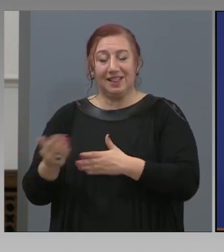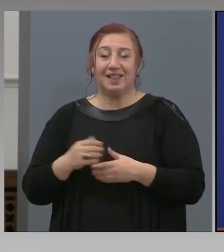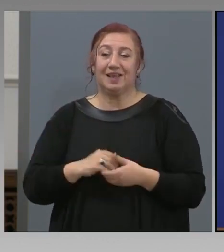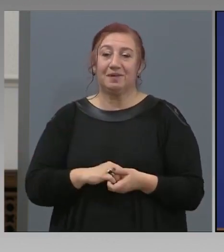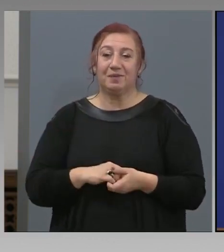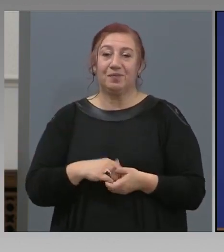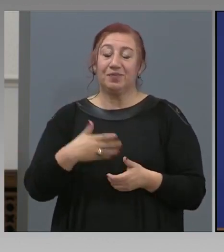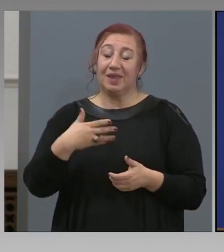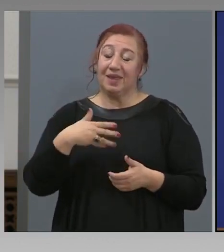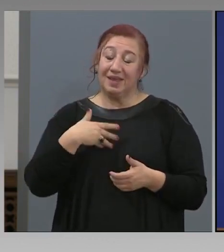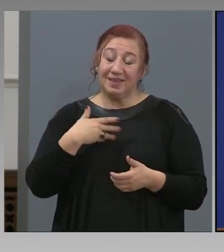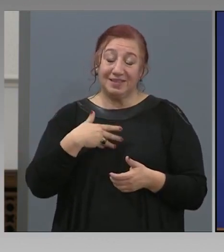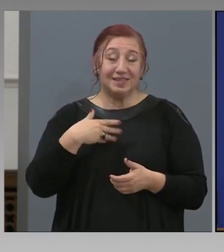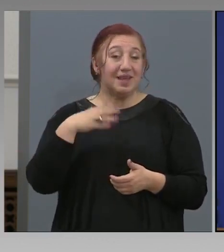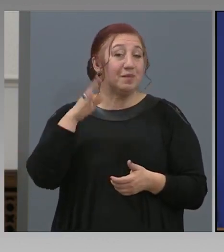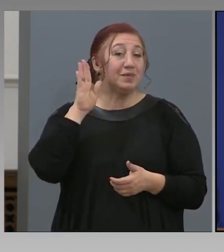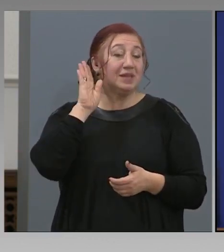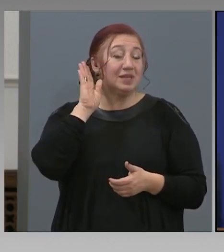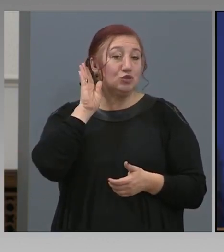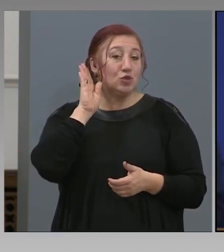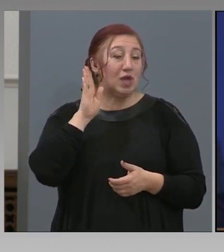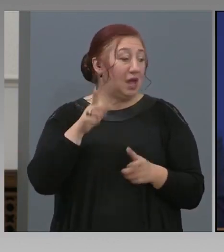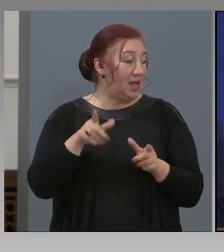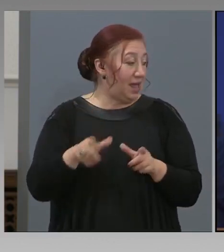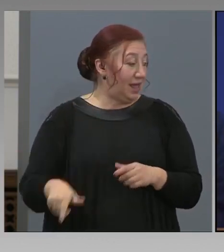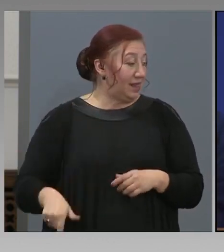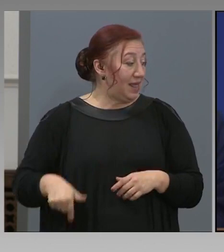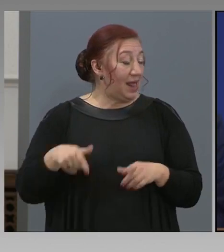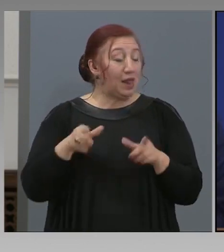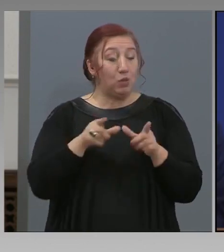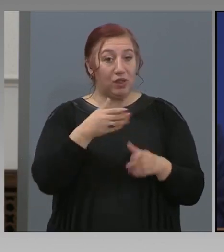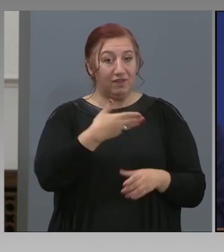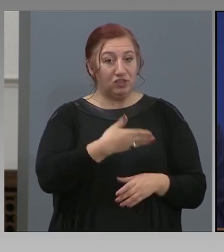Бих искал да чуя от тъвчински министъра.